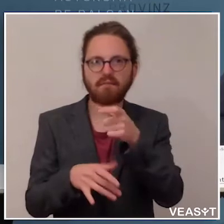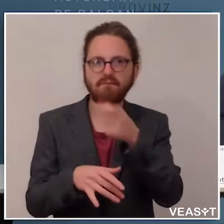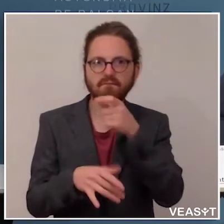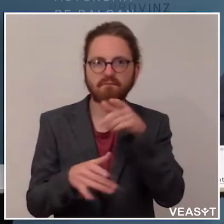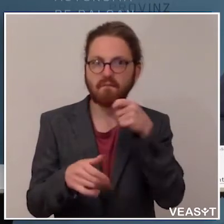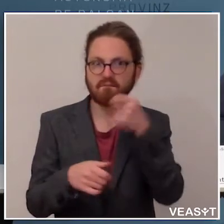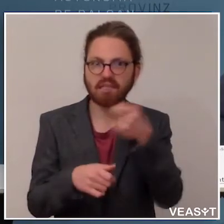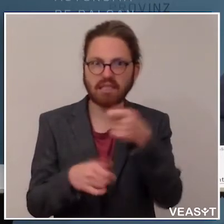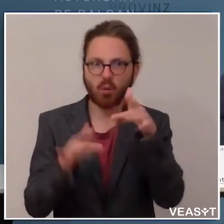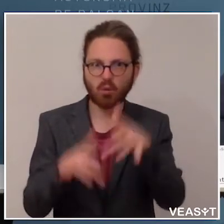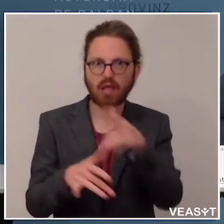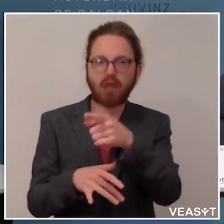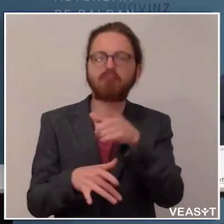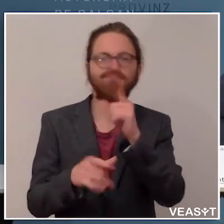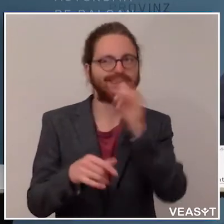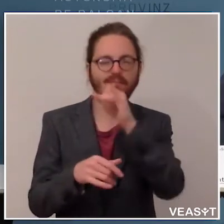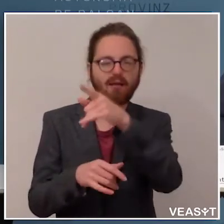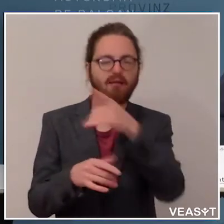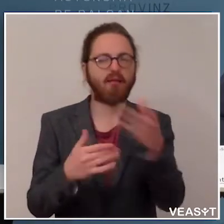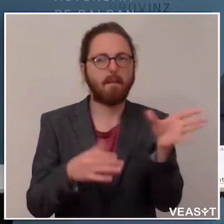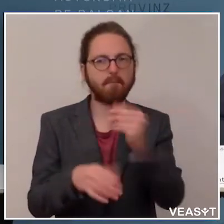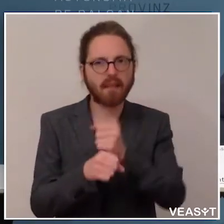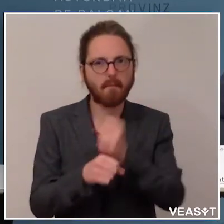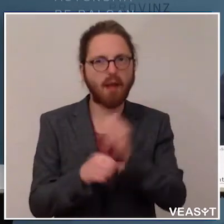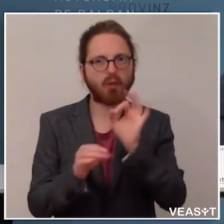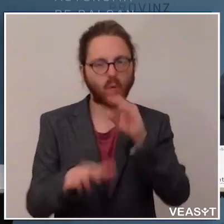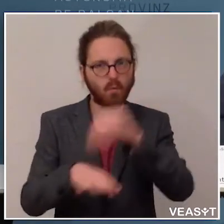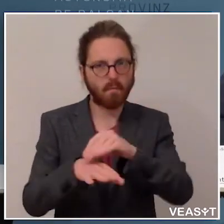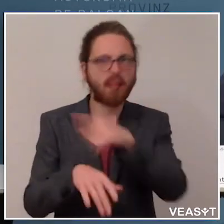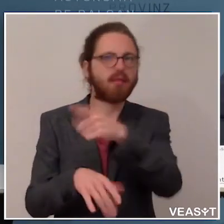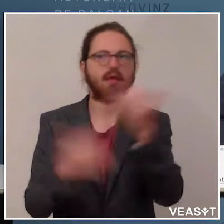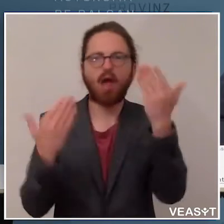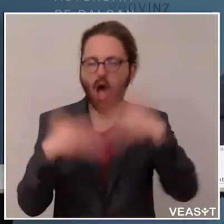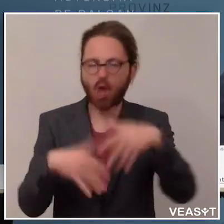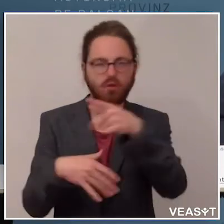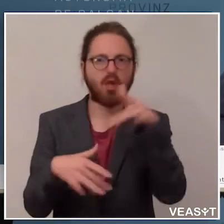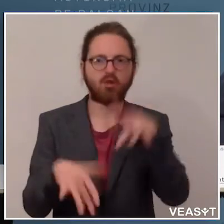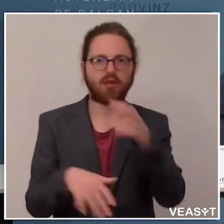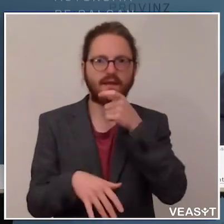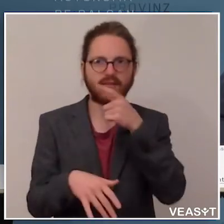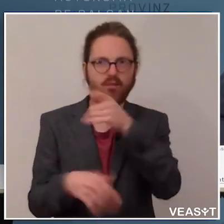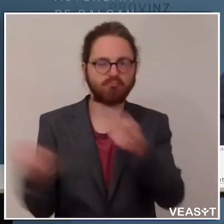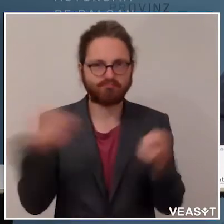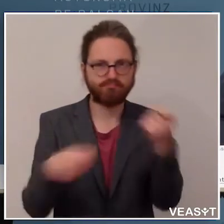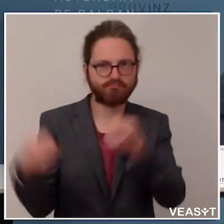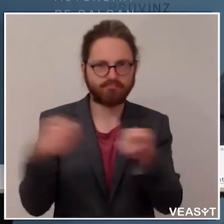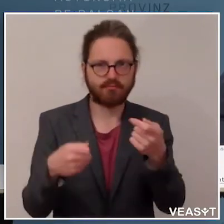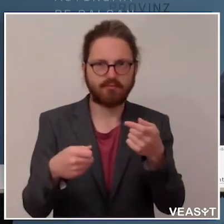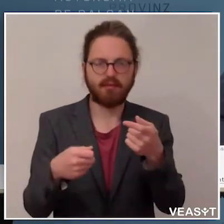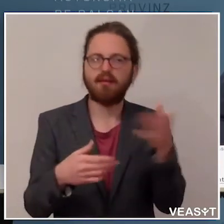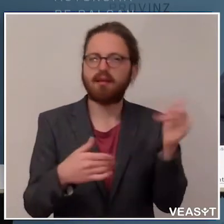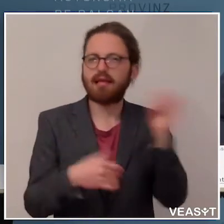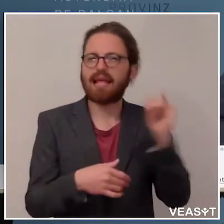Mitarbeiters und der entsprechenden Einzahlung der Gebühren der Versicherungsbeiträge ist man versichert. E-Nail würde entsprechend